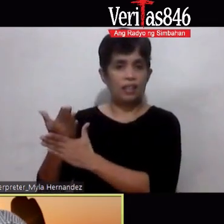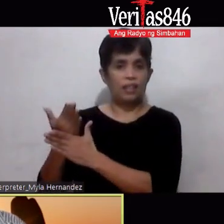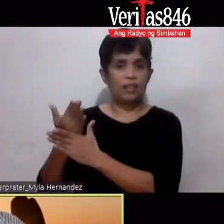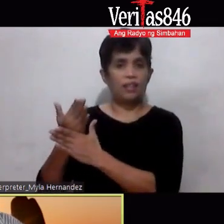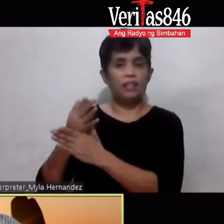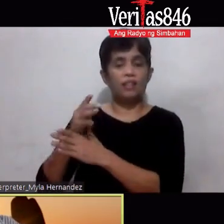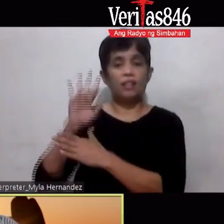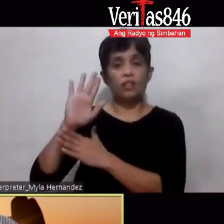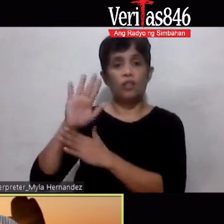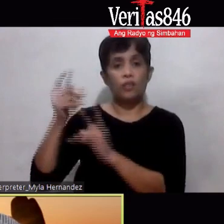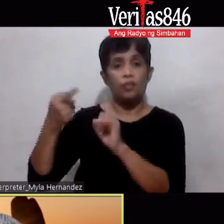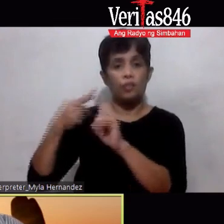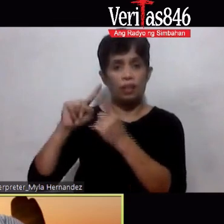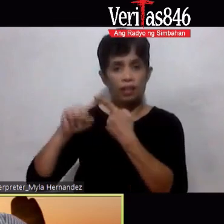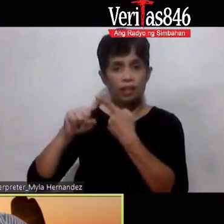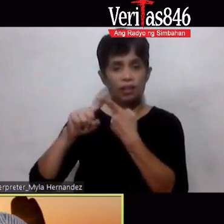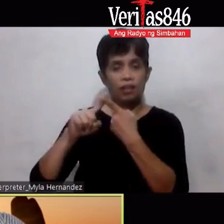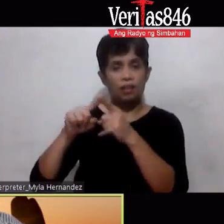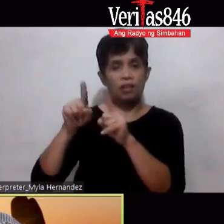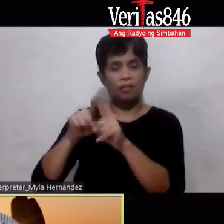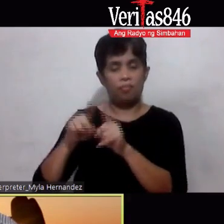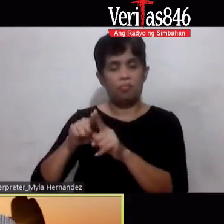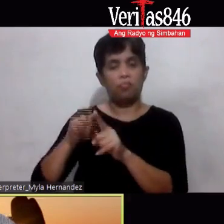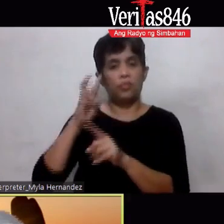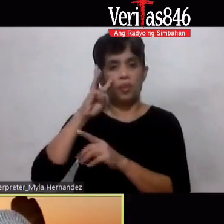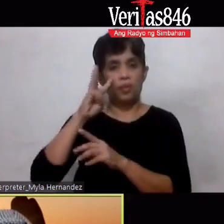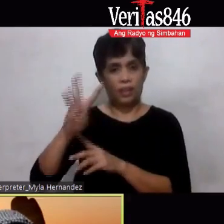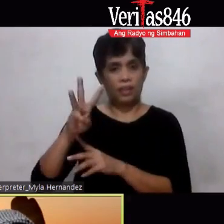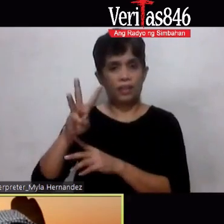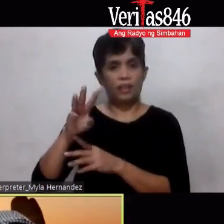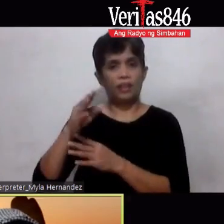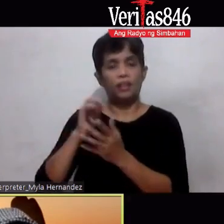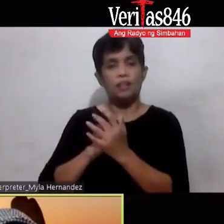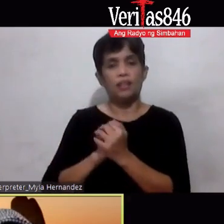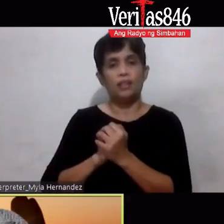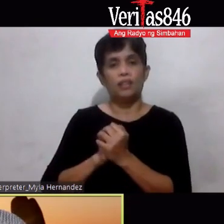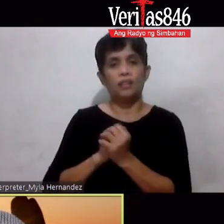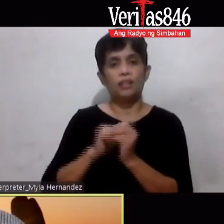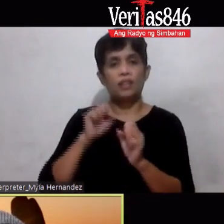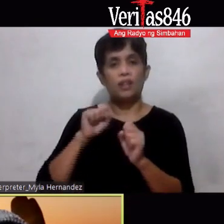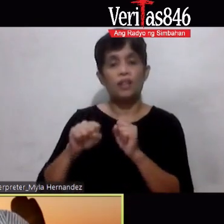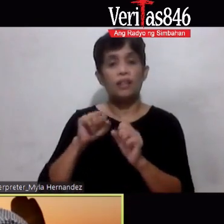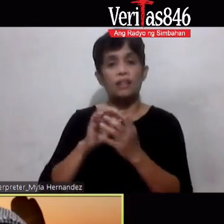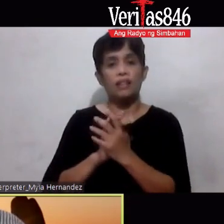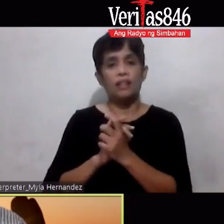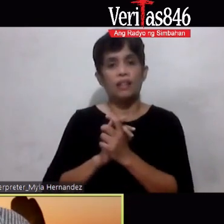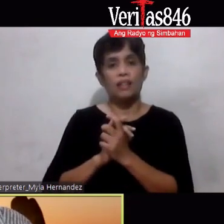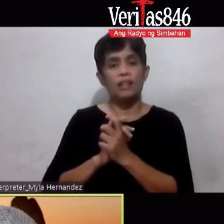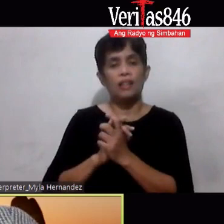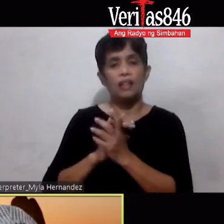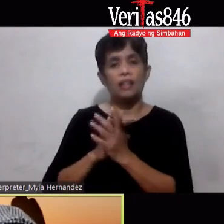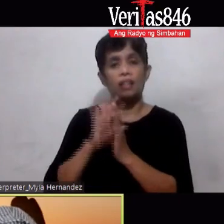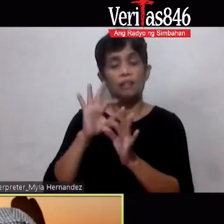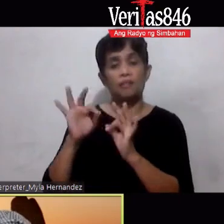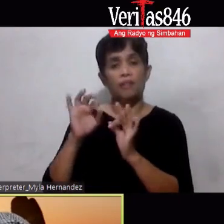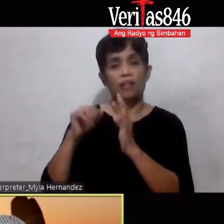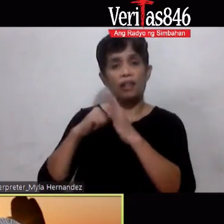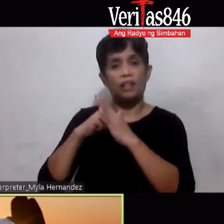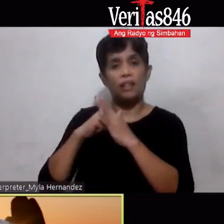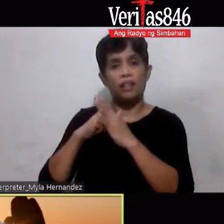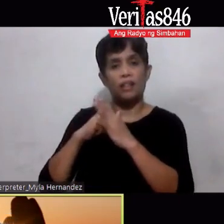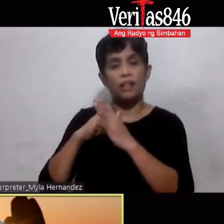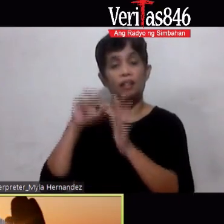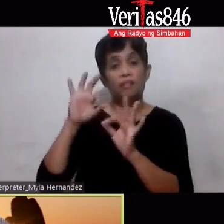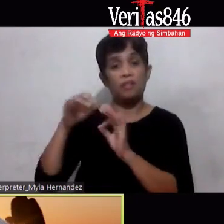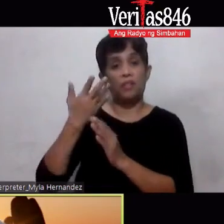kaibigan ninyo Na nasa inyong Facebook Mapapanood din na Agad yan Maybe later Kung hindi po Makakasabay Pero okay pa rin po yun Pero kung nasa